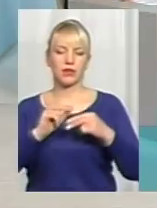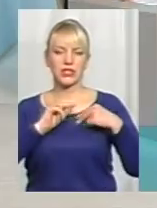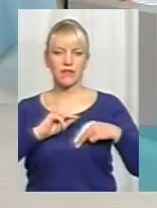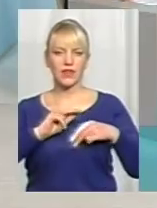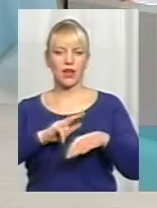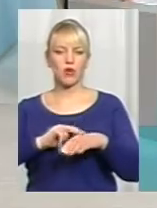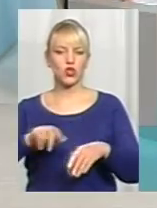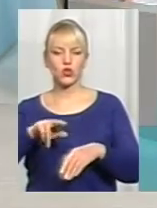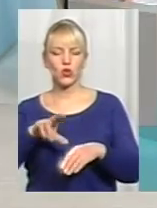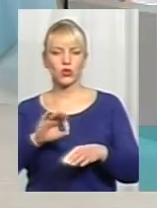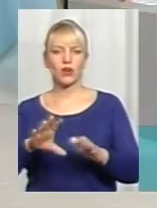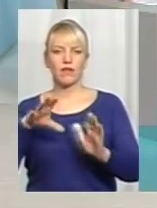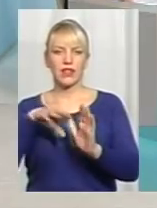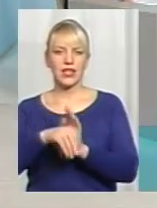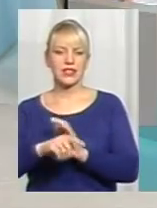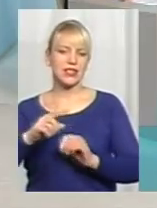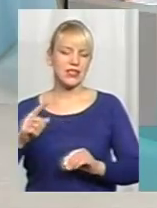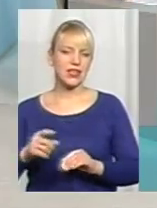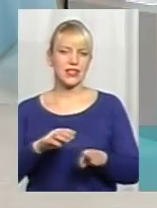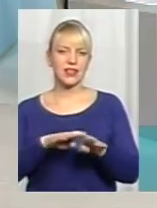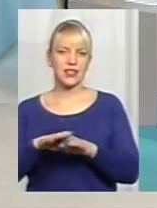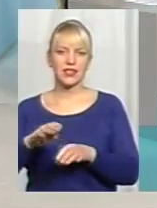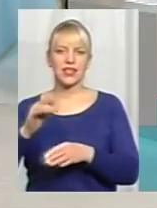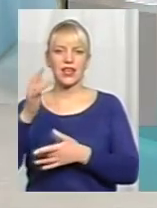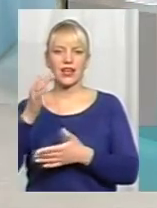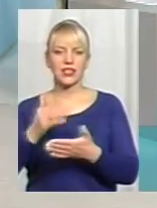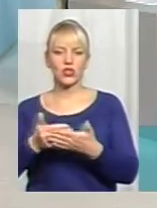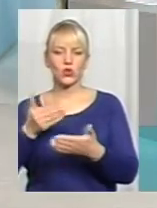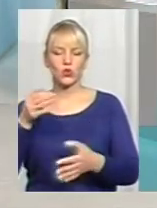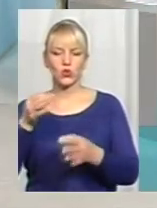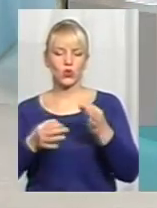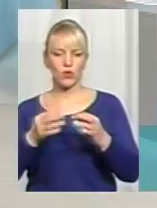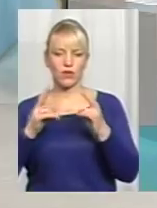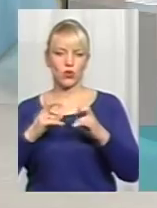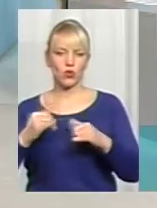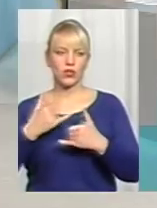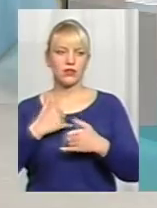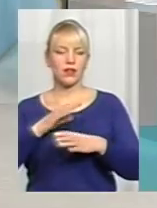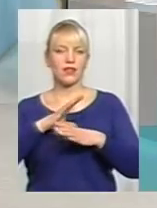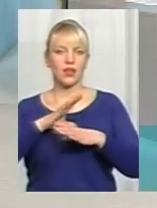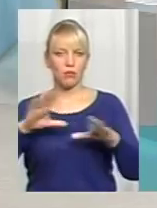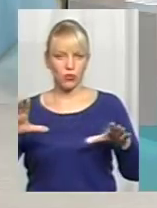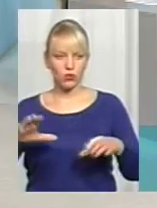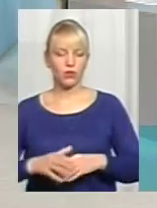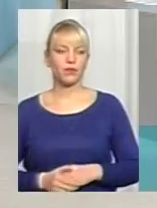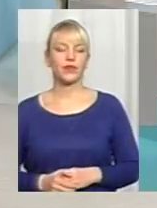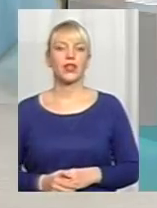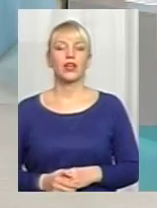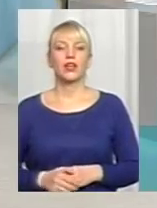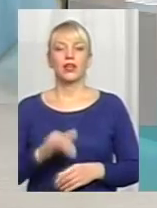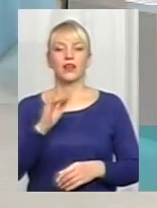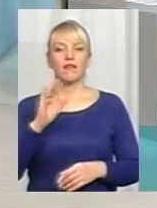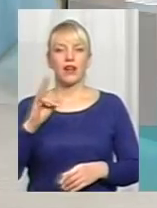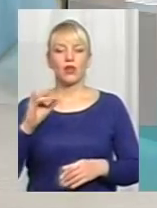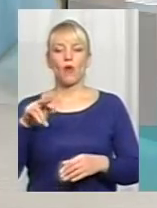рішення щодо внесення до єдиного реєстру досудових розслідувань, не було в нашій установі. Пане Іван, скажіть, по